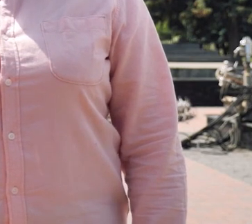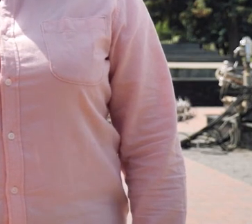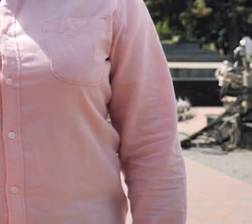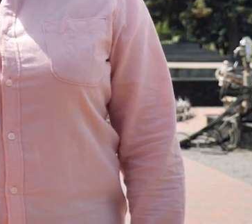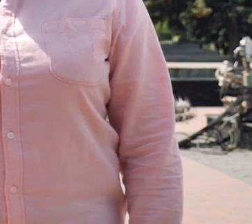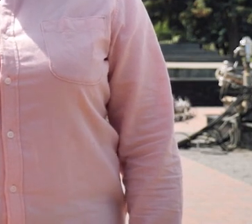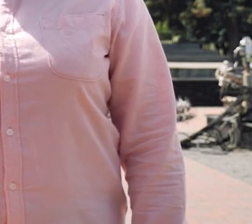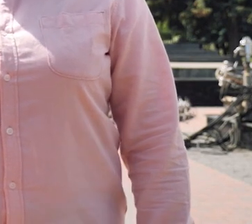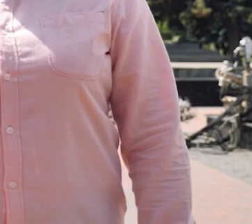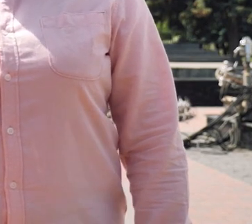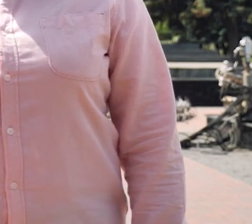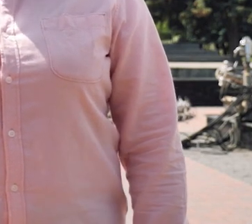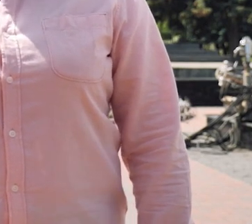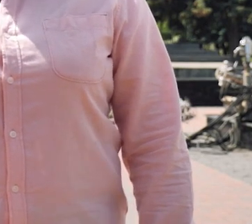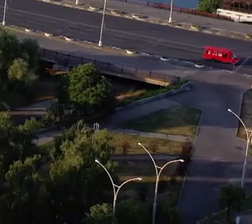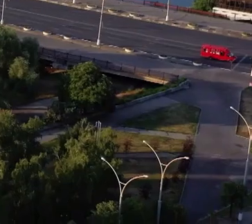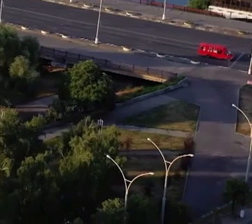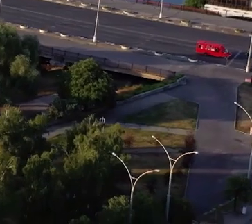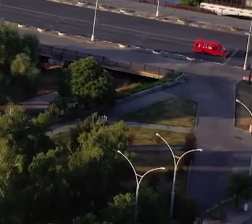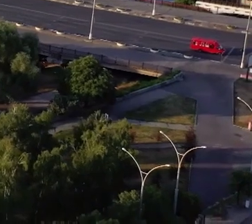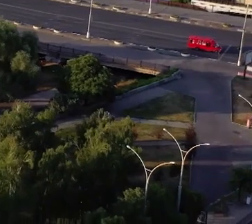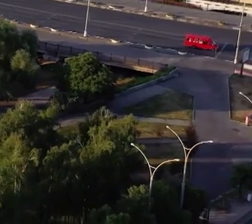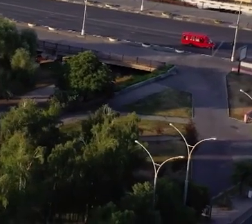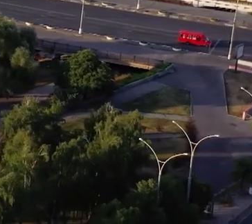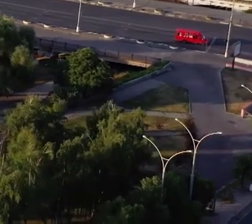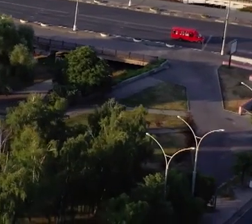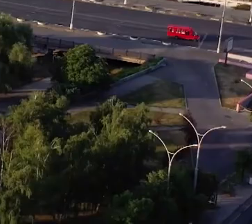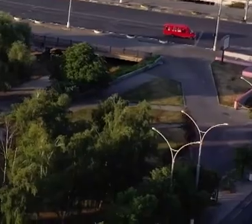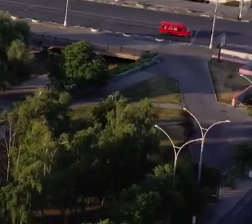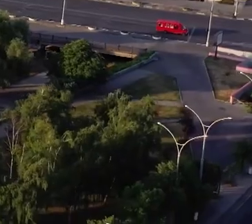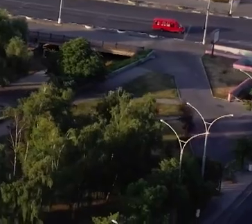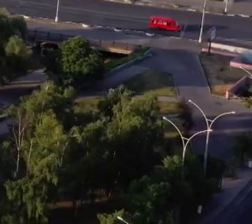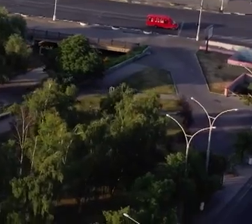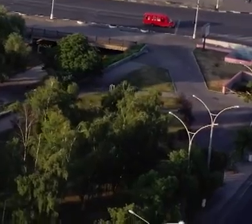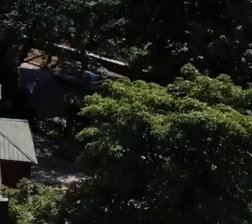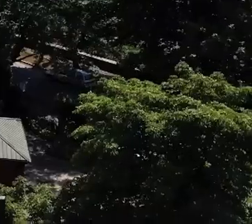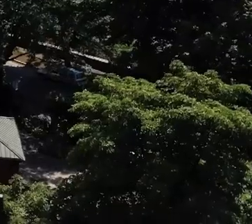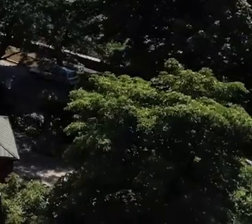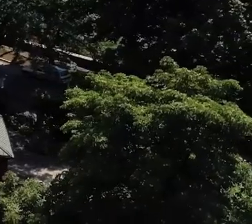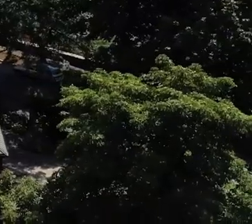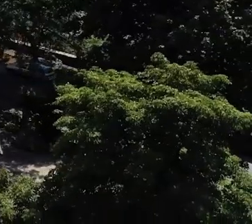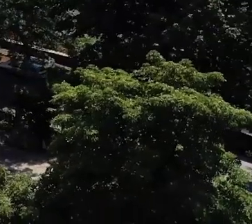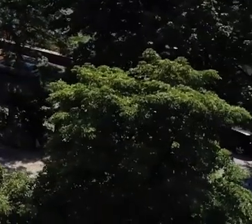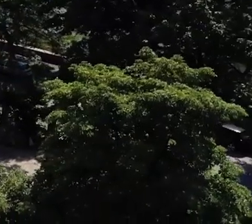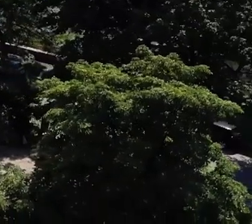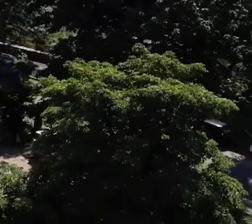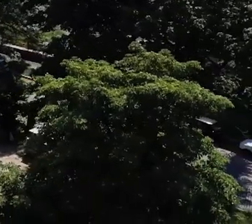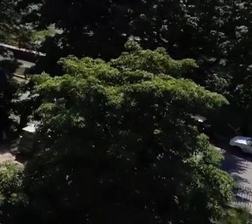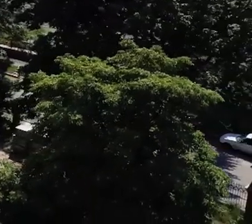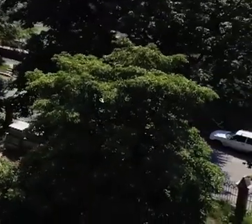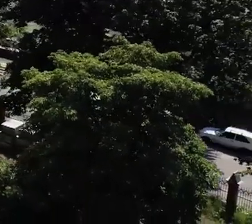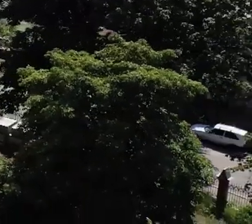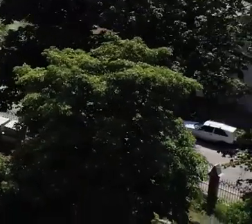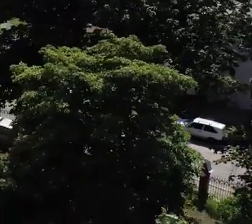офіцером, який зараз бореться за нашу незалежність, ми стоємо поряд. І наші серця б'ються з вами